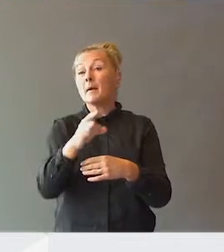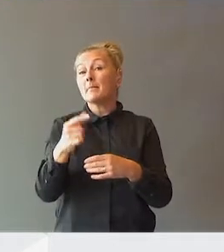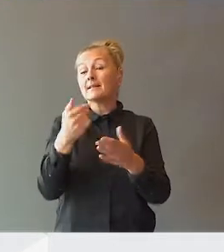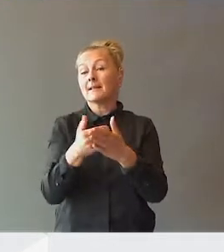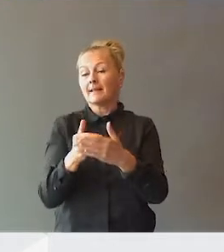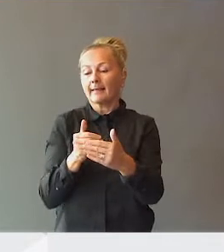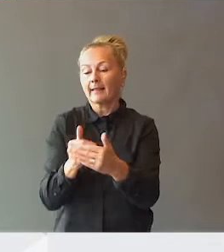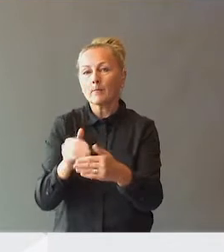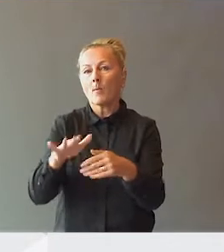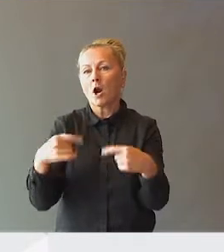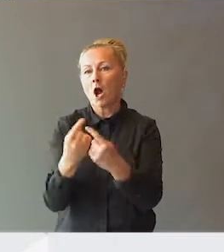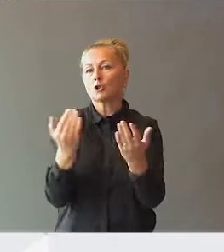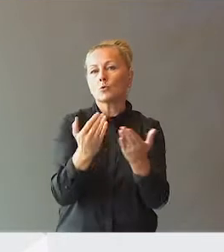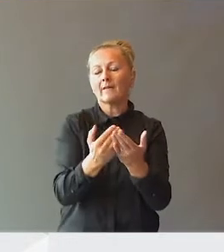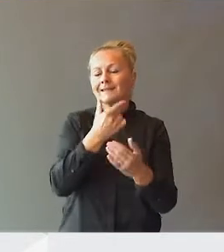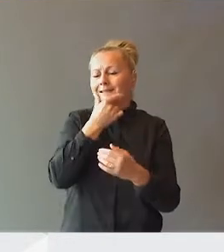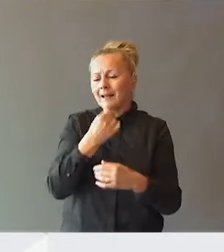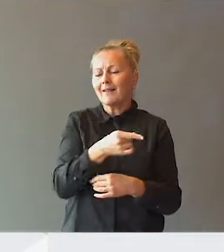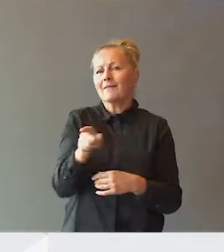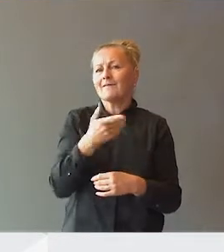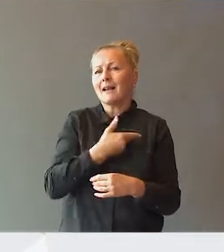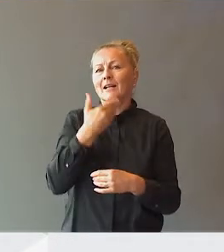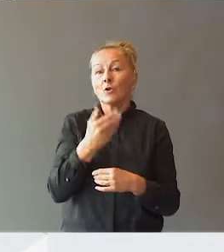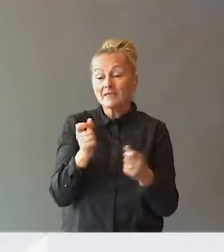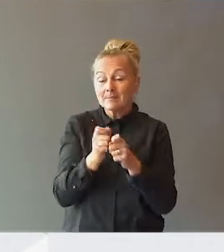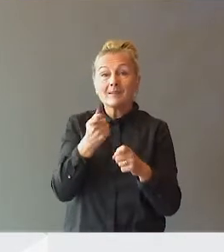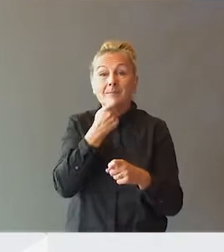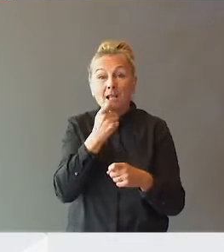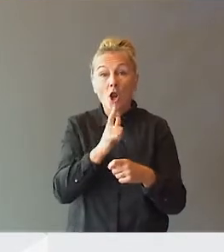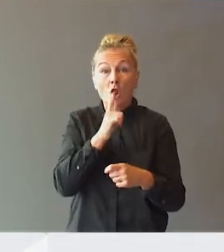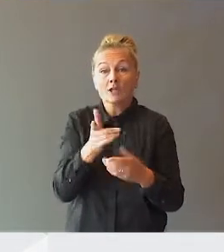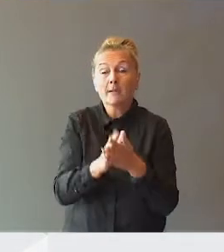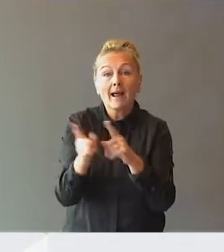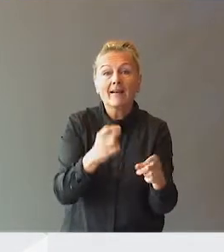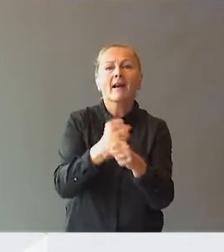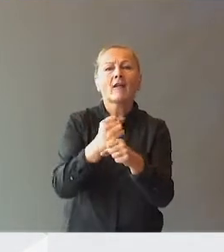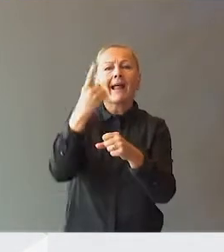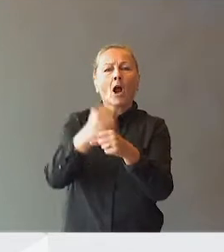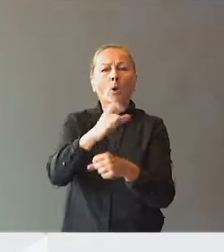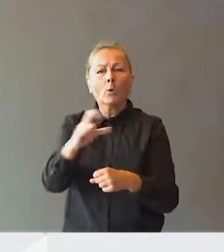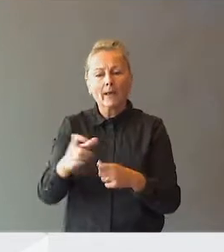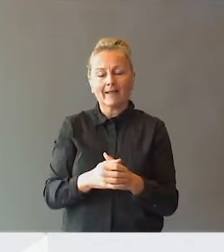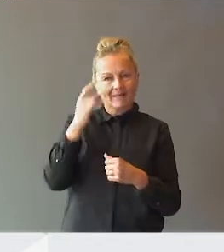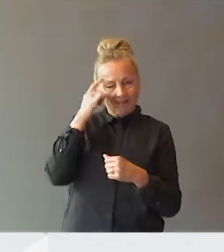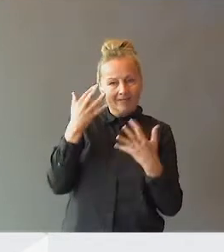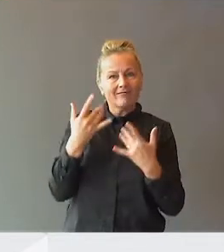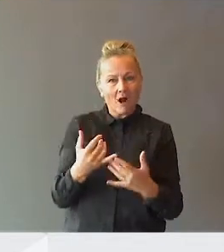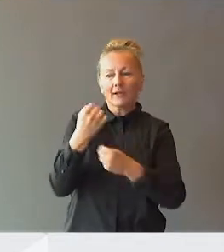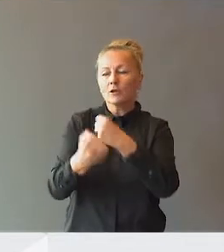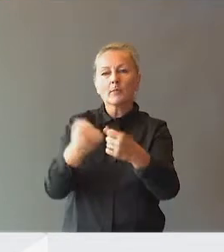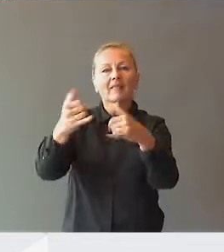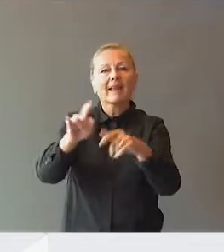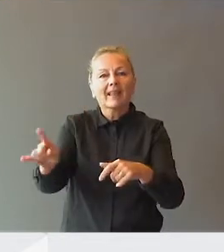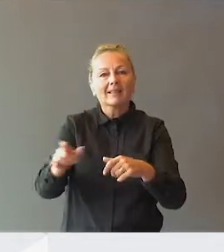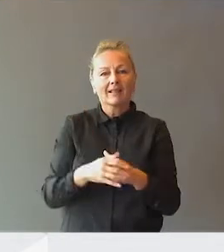er tett på barnehager og skoler. Vi kjenner dem veldig godt. Vi spiser lunsj med lærere, hvertfall en gang i uka. Vi vet hva de holder på med på fritida.